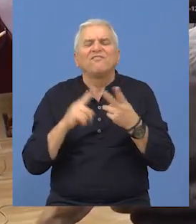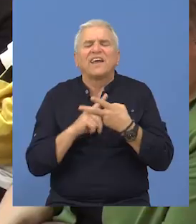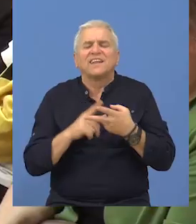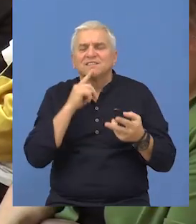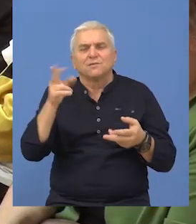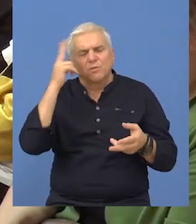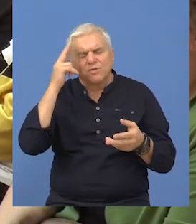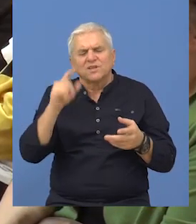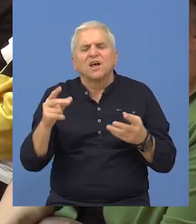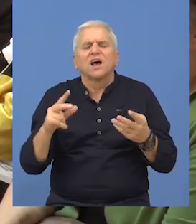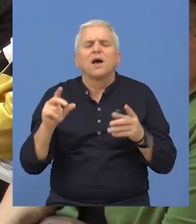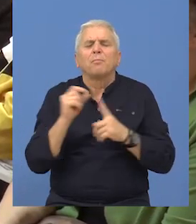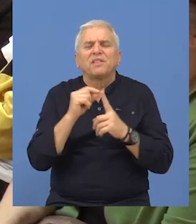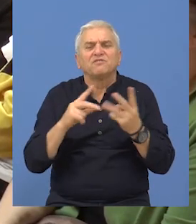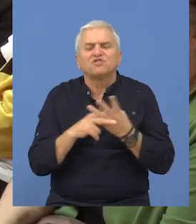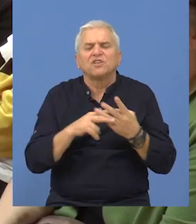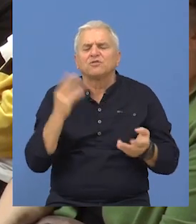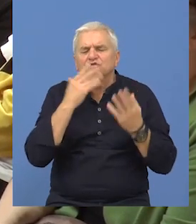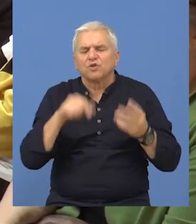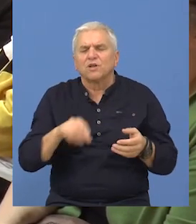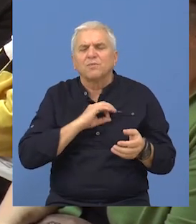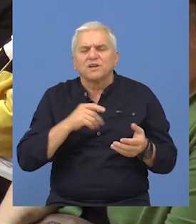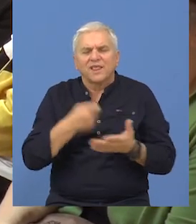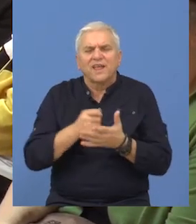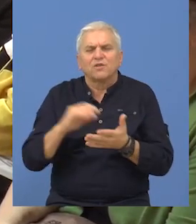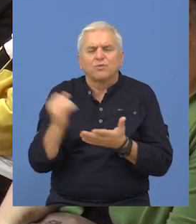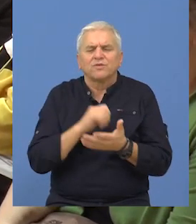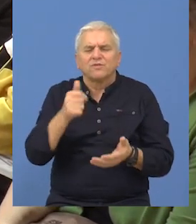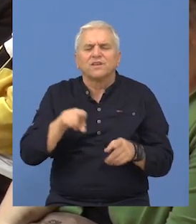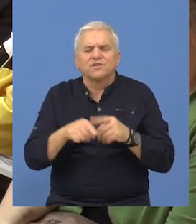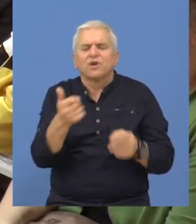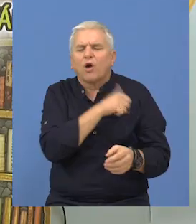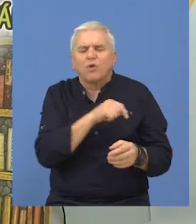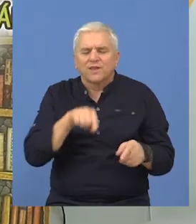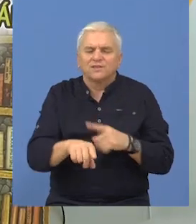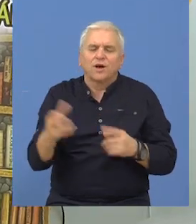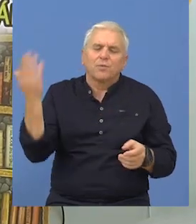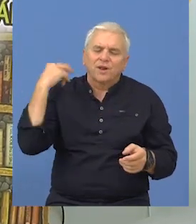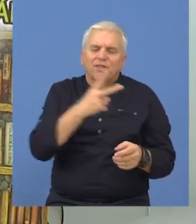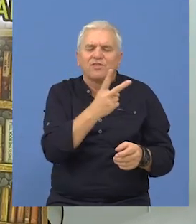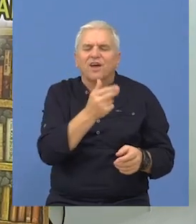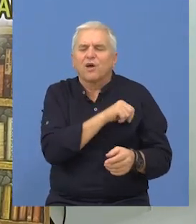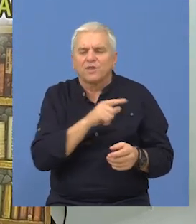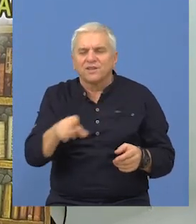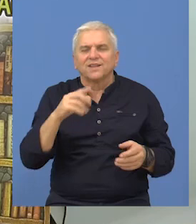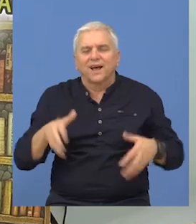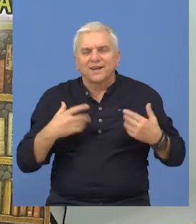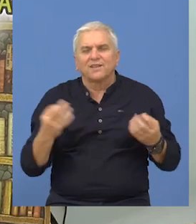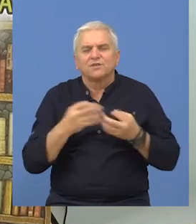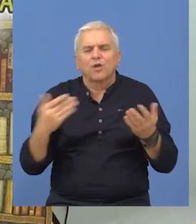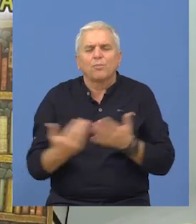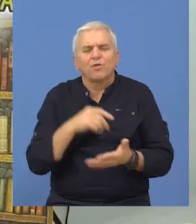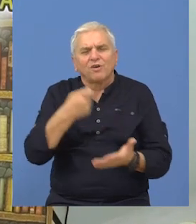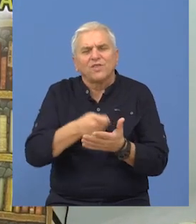škole Petefišandor iz Bečeja, osvojila je nagradu i ove godine, baš kao i prethodne dve. Kako nam je rekla, veoma se raduje što je